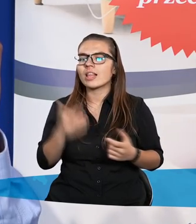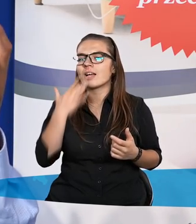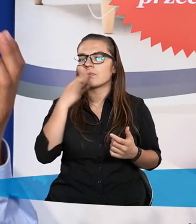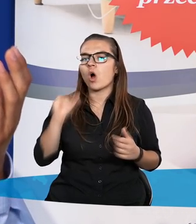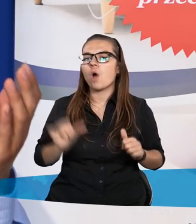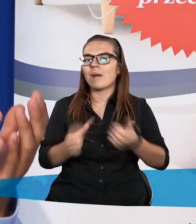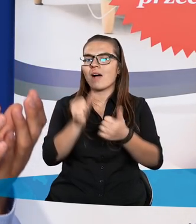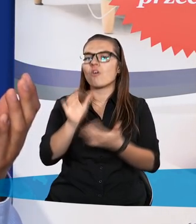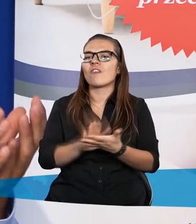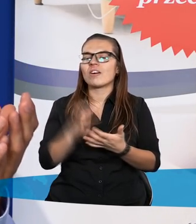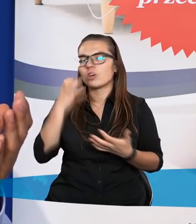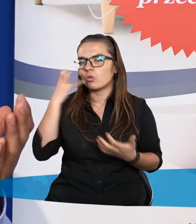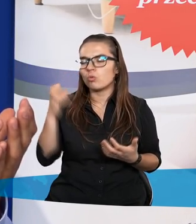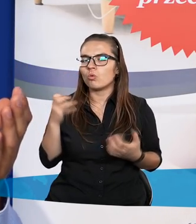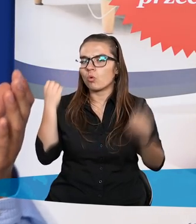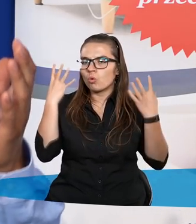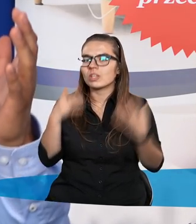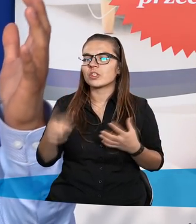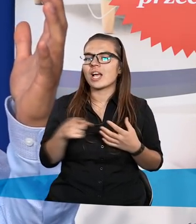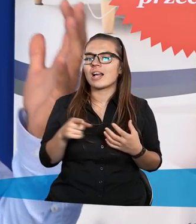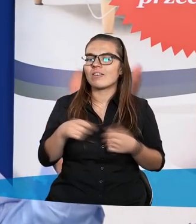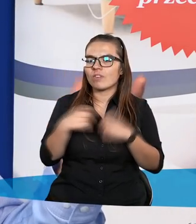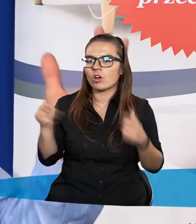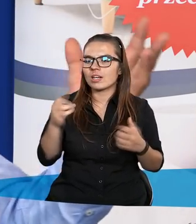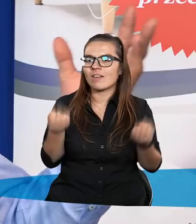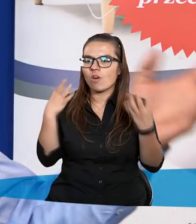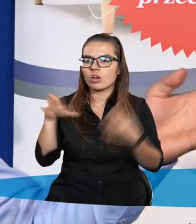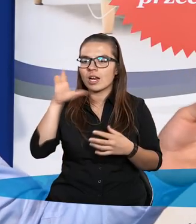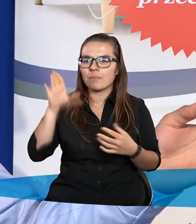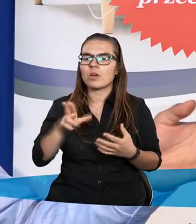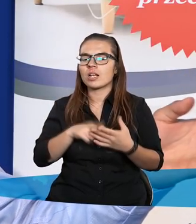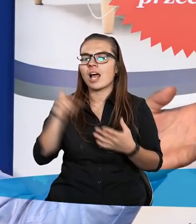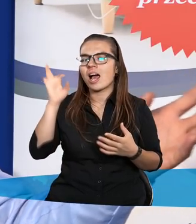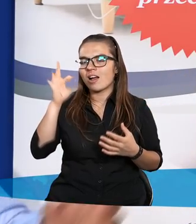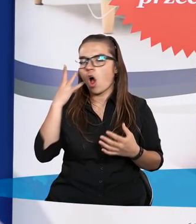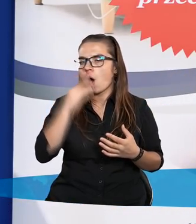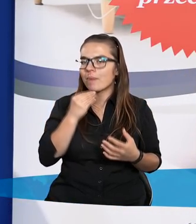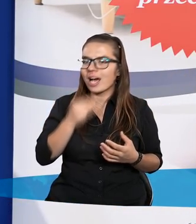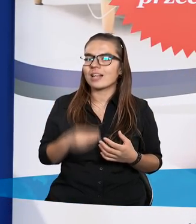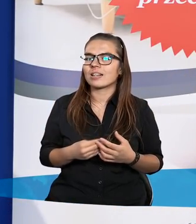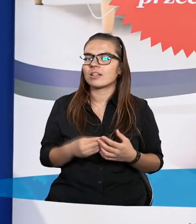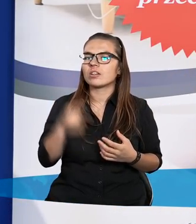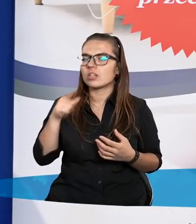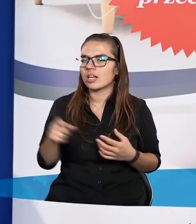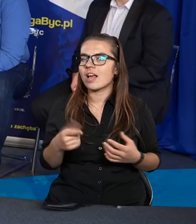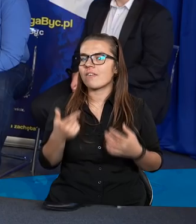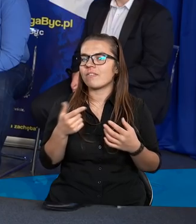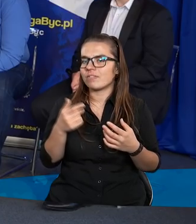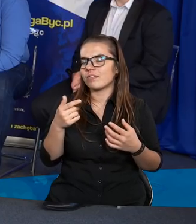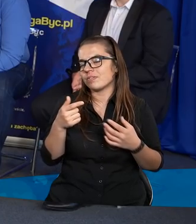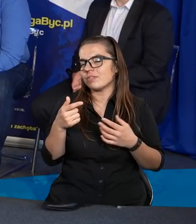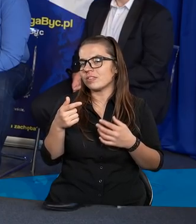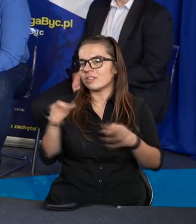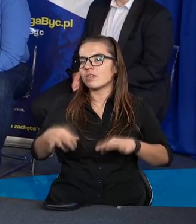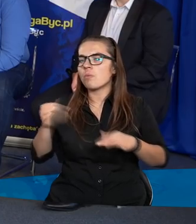bałwochwalczym kulcie związanym z tworzeniem Boga na swój obraz, tak. Myślę, że te winy mogą